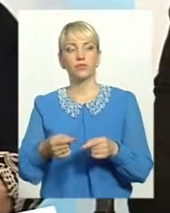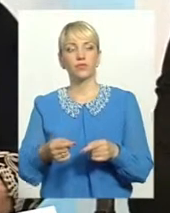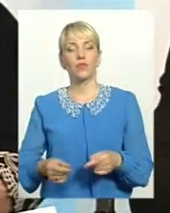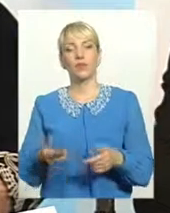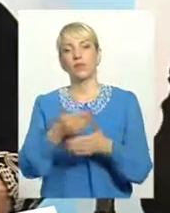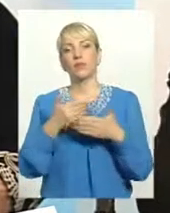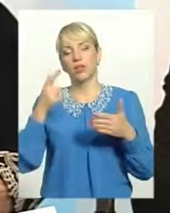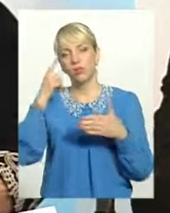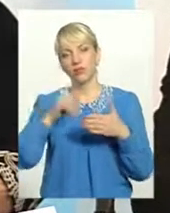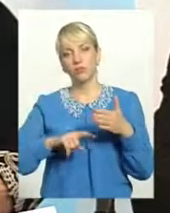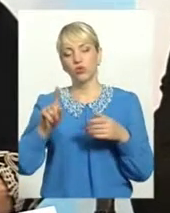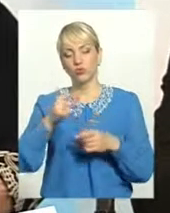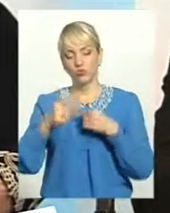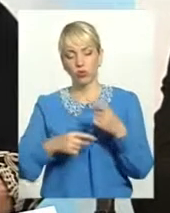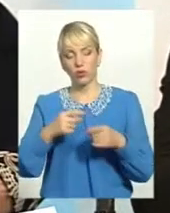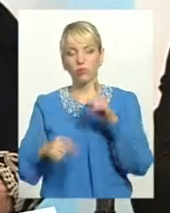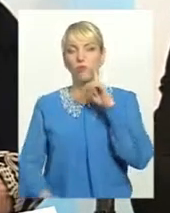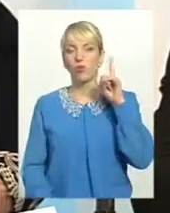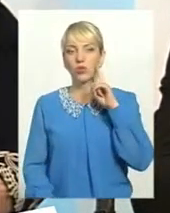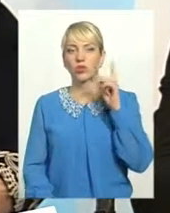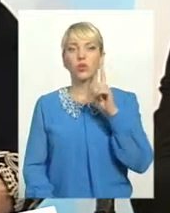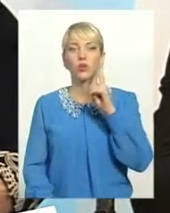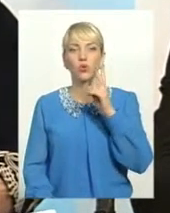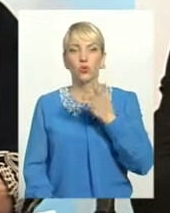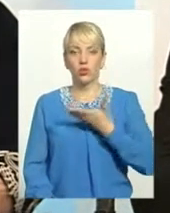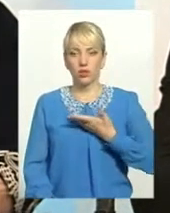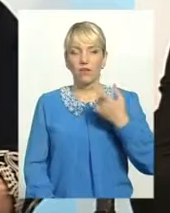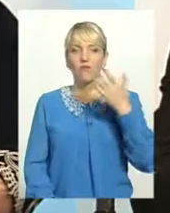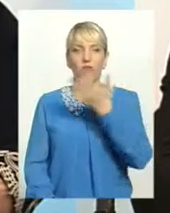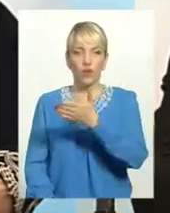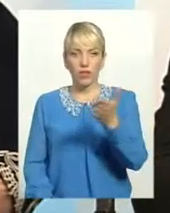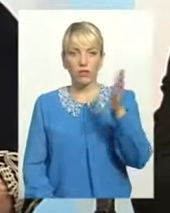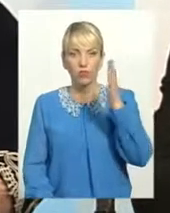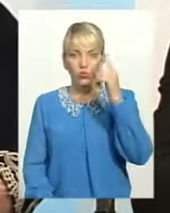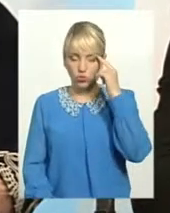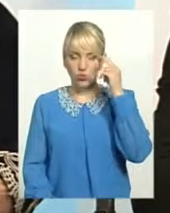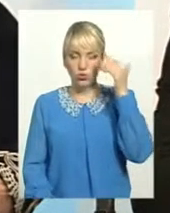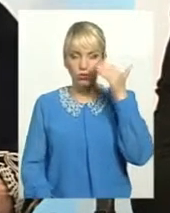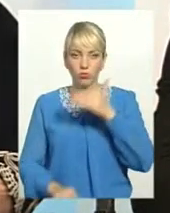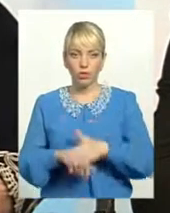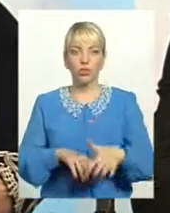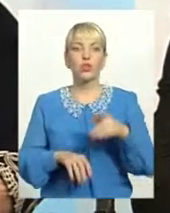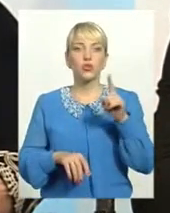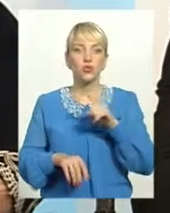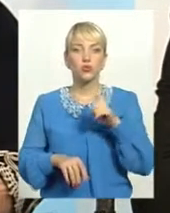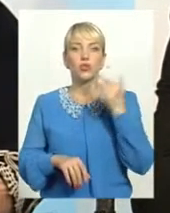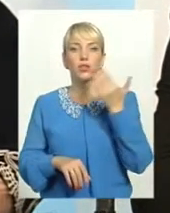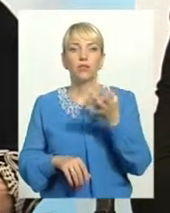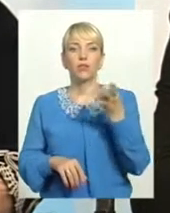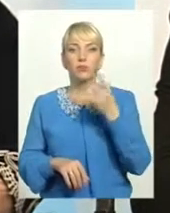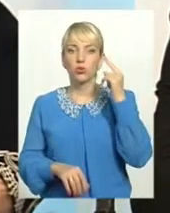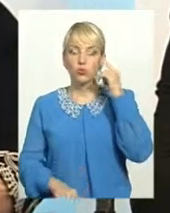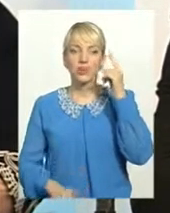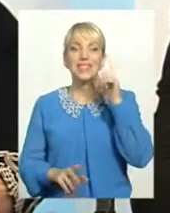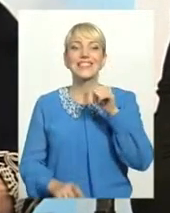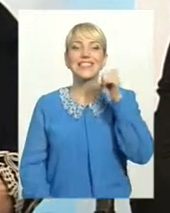надіємося, що покоління молоде, яке є, вони будуть розуміти, що їм рано чи пізно потрібно думати вже і за завтрашній